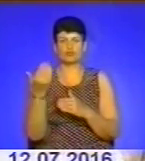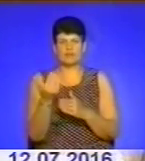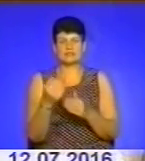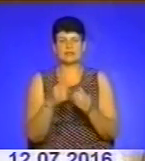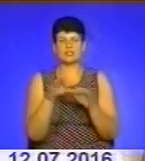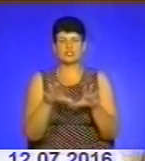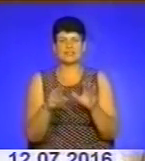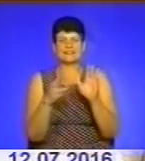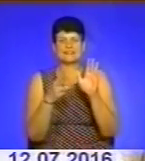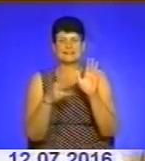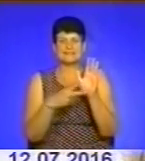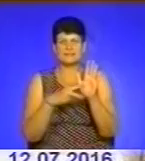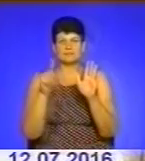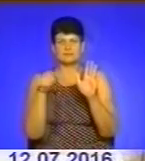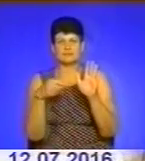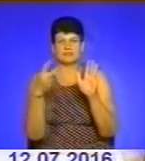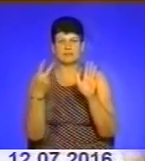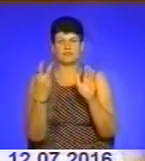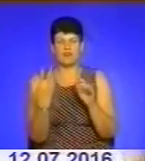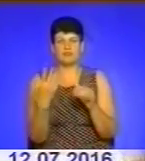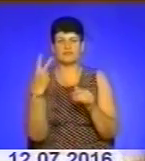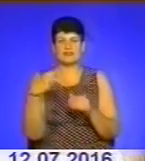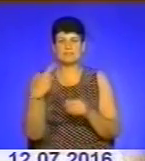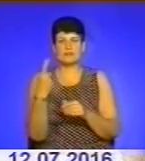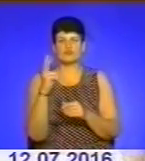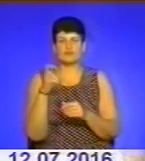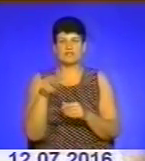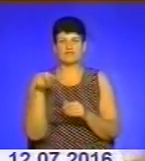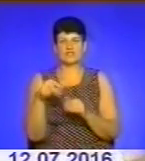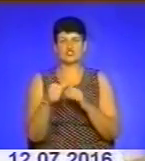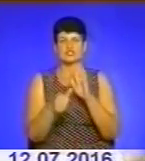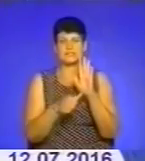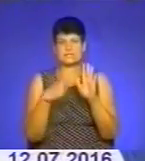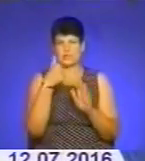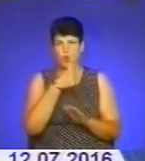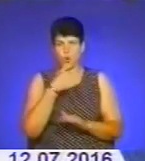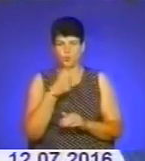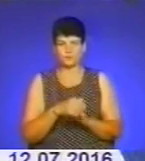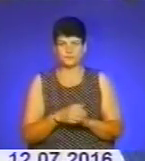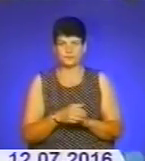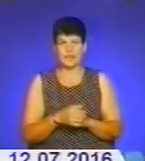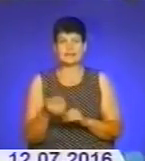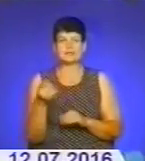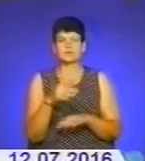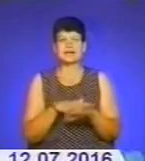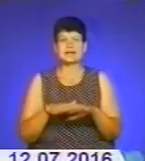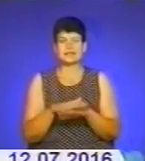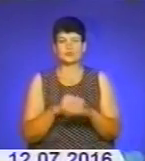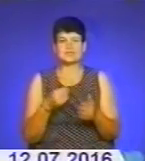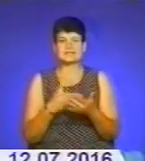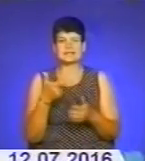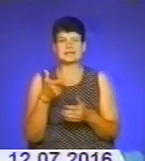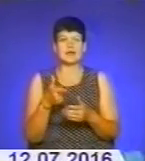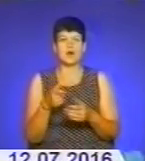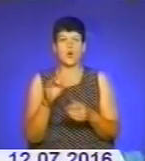.7.2 від 21 квітня 2016 року. На тернопільському ринку ціни на овочі та